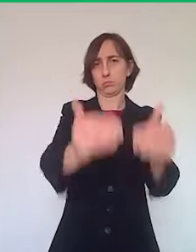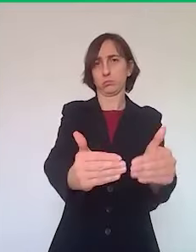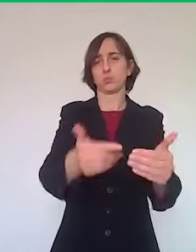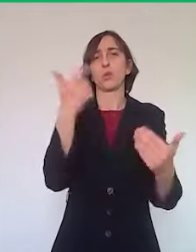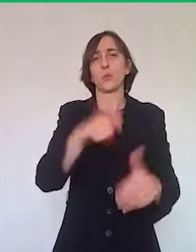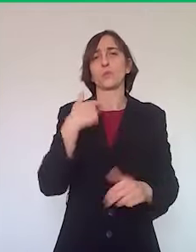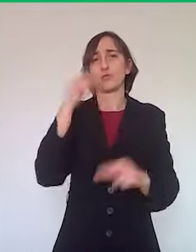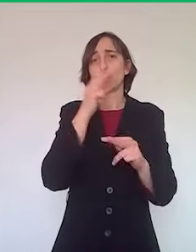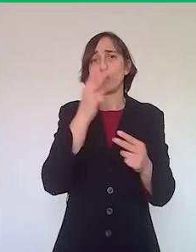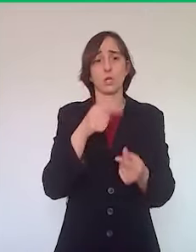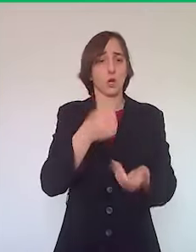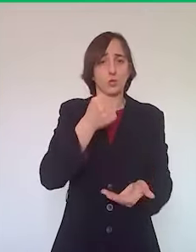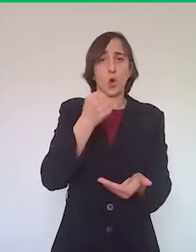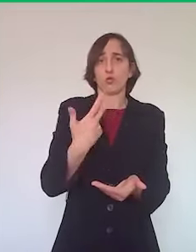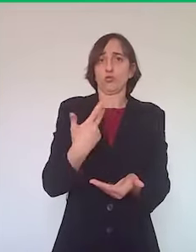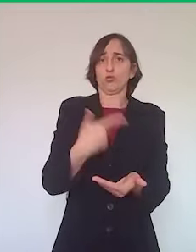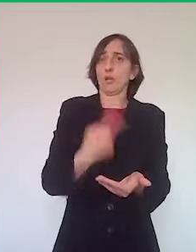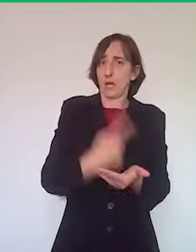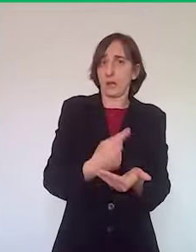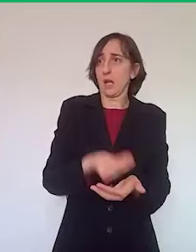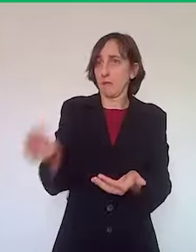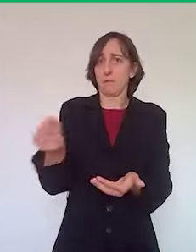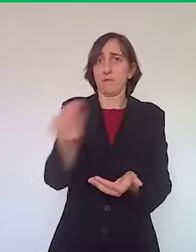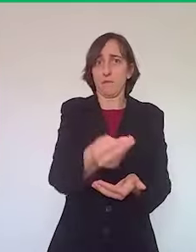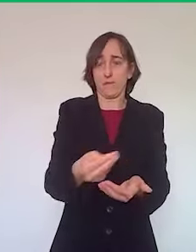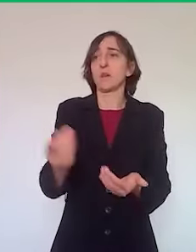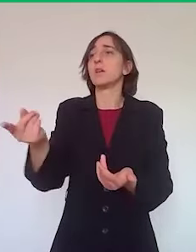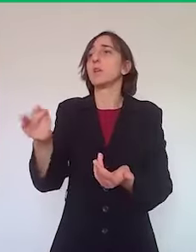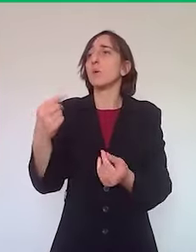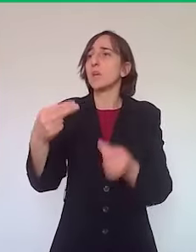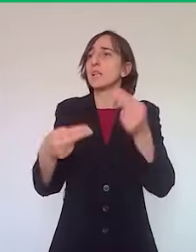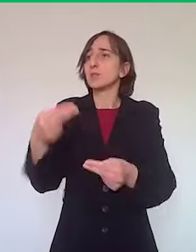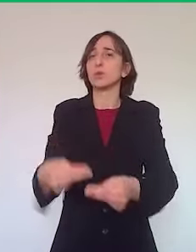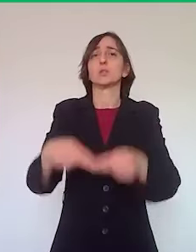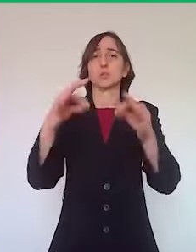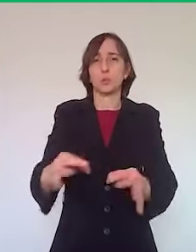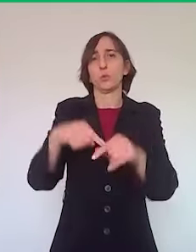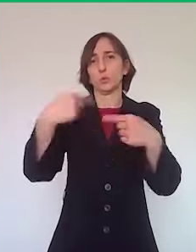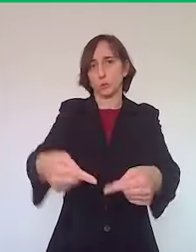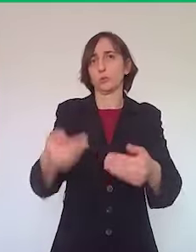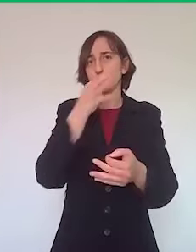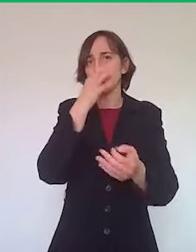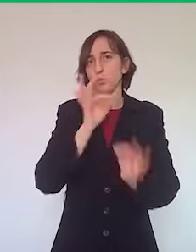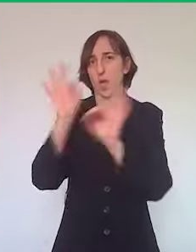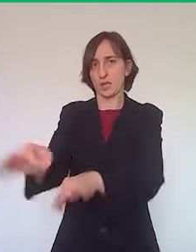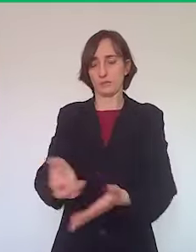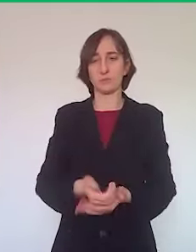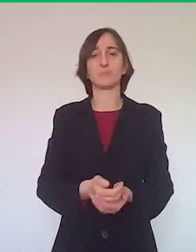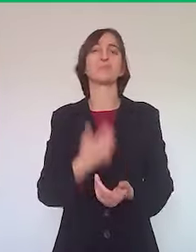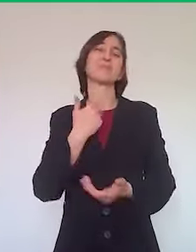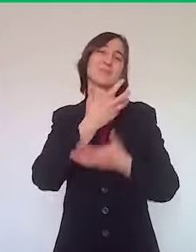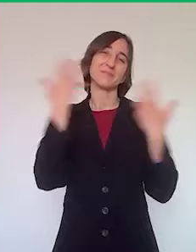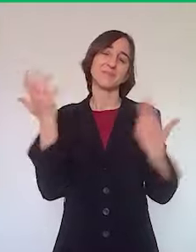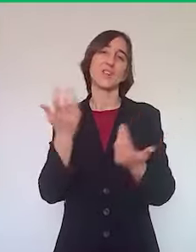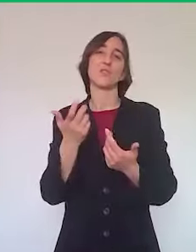siano spesi e siano un'occasione di rilancio di queste attività economiche e dei centri storici. Non ho bisogno di dire in particolare che la ristorazione, i